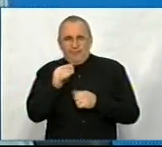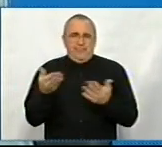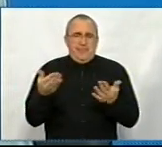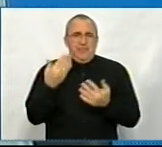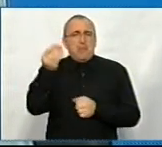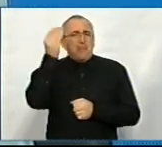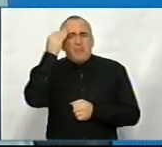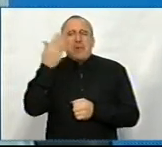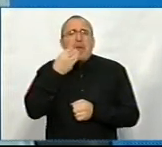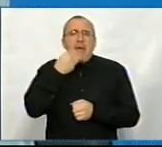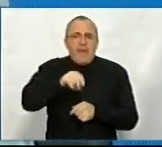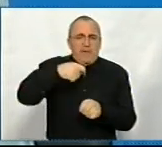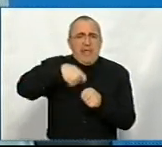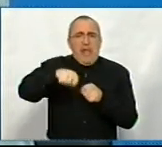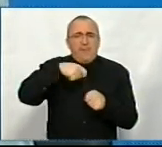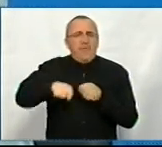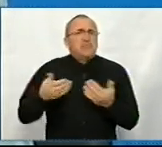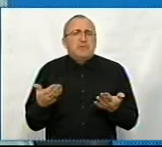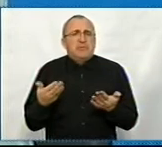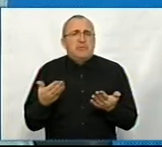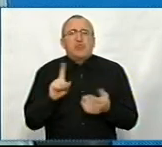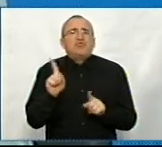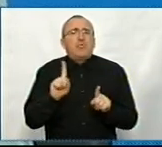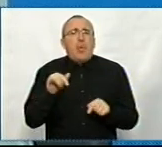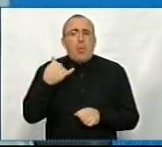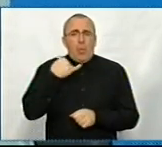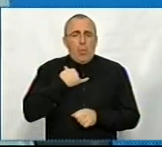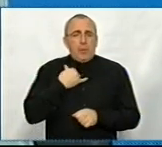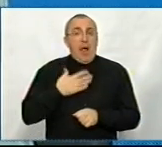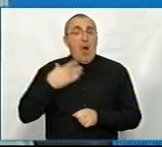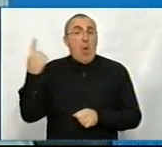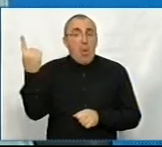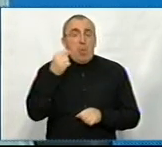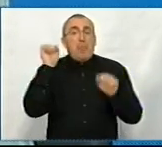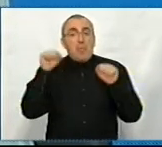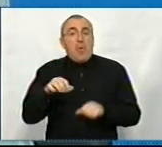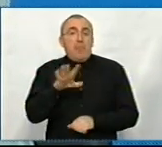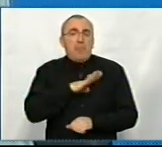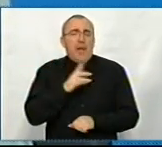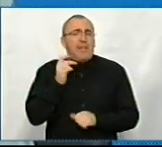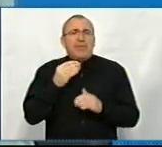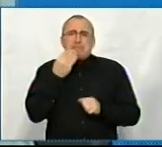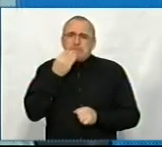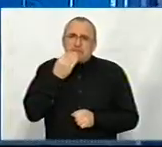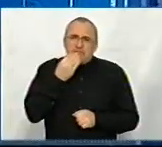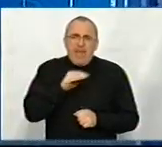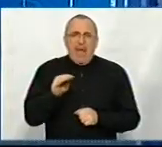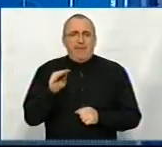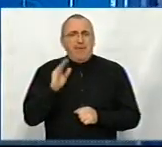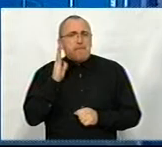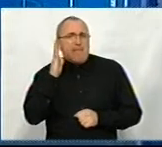думку, це які ефективні інвестиції, і що у нашій області могло б бути не більш ефективним,